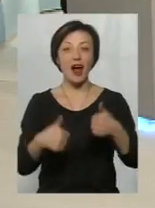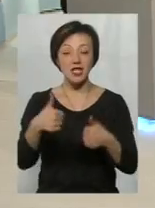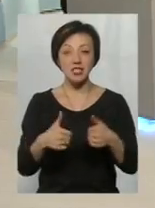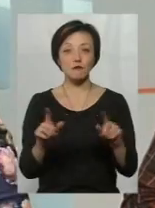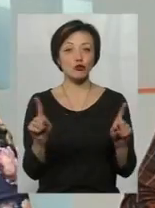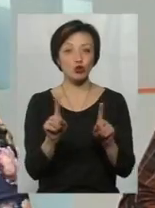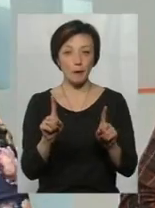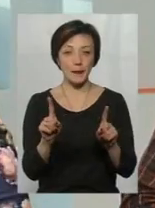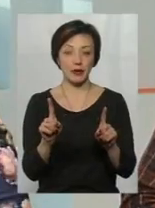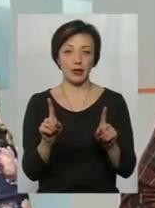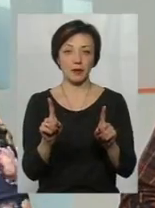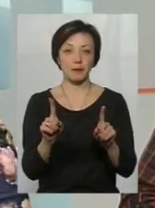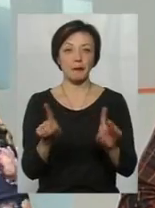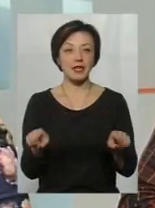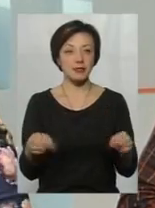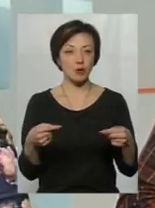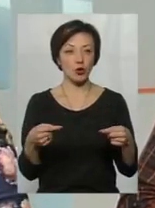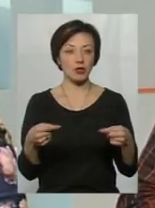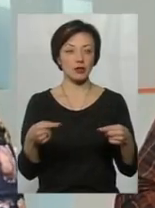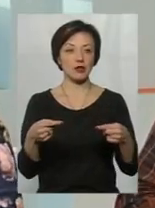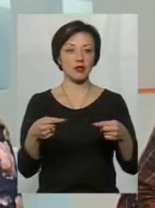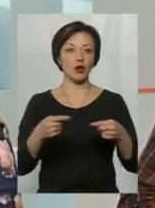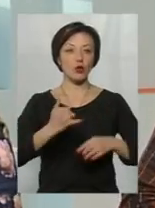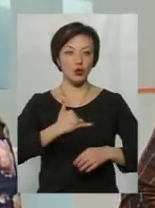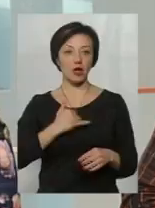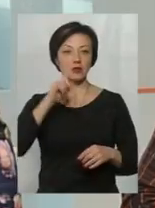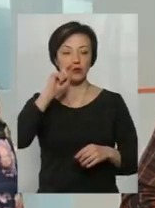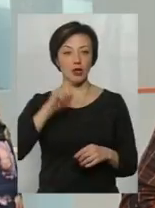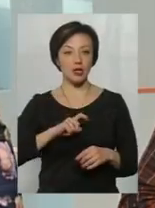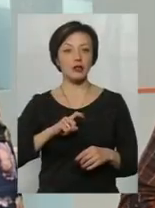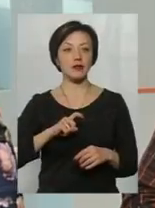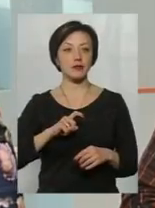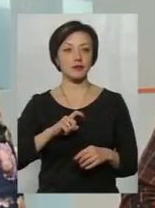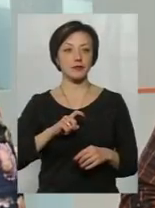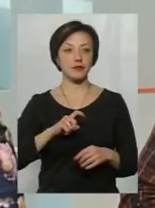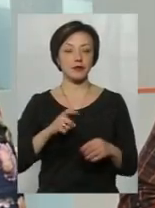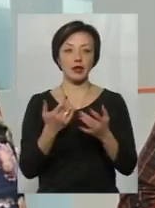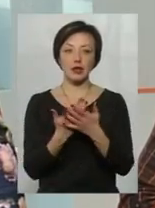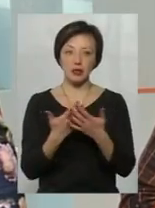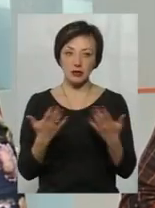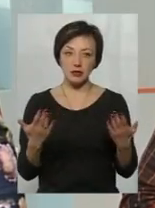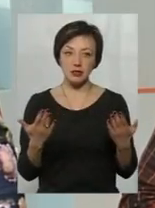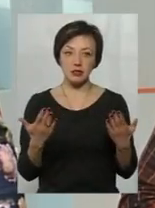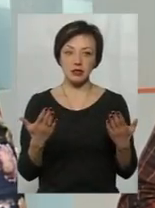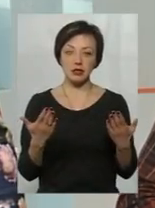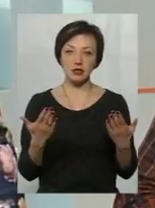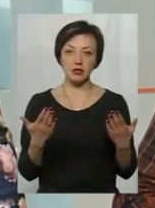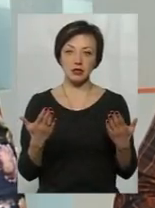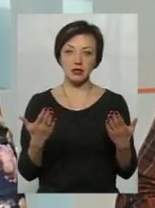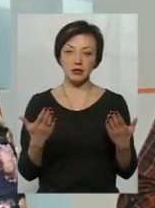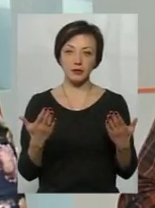створювати в нас в Україні різні системи